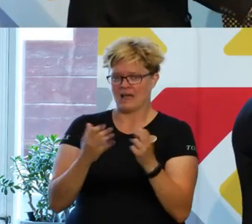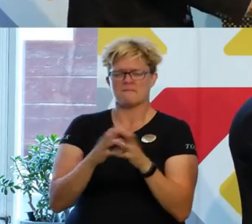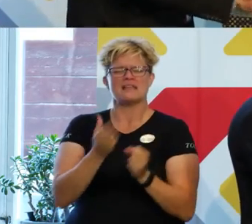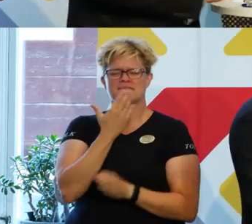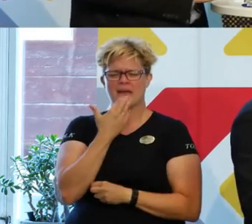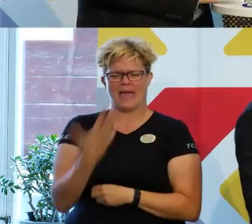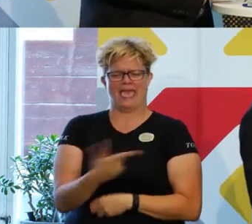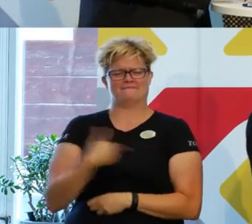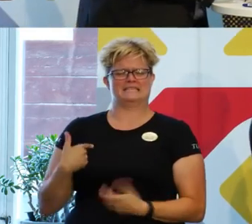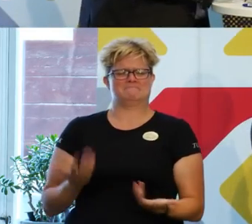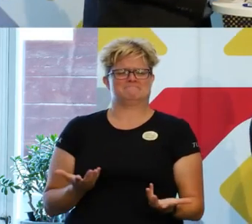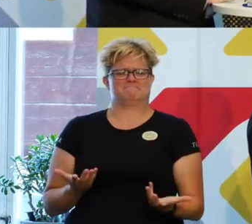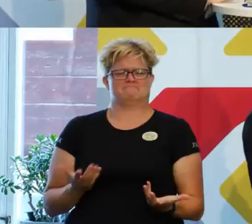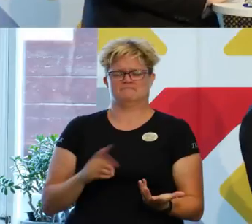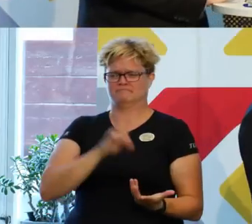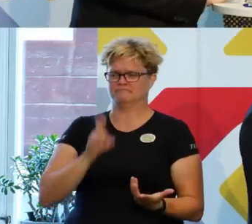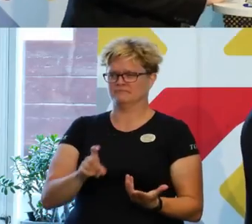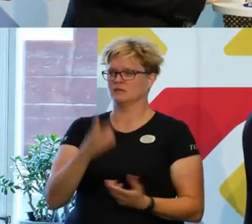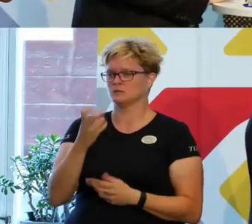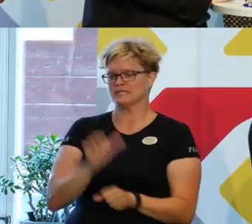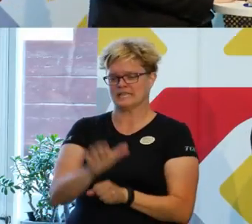men vilka är vi 2016?